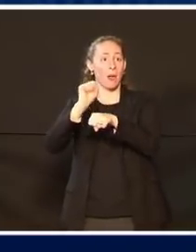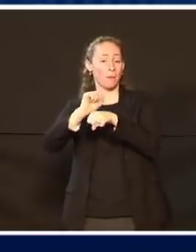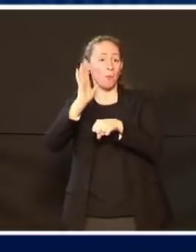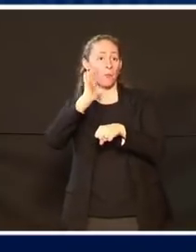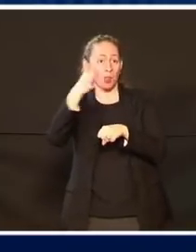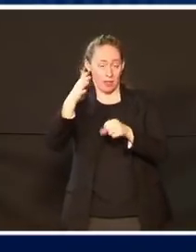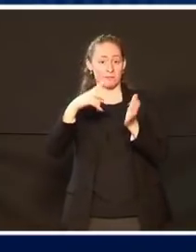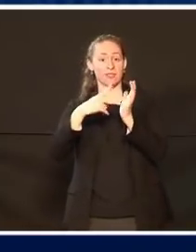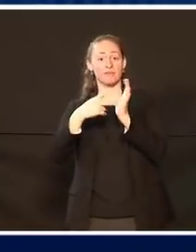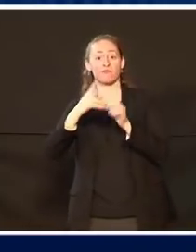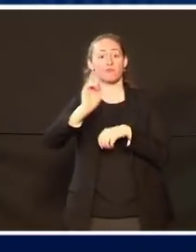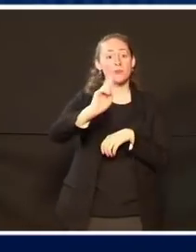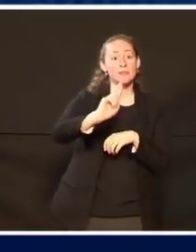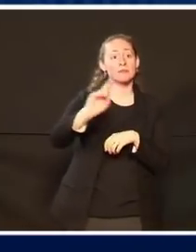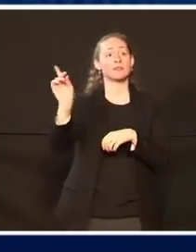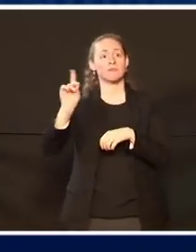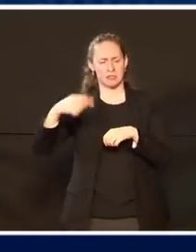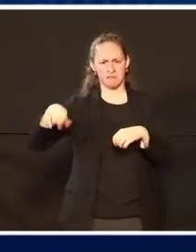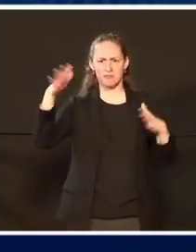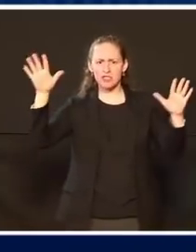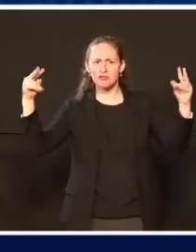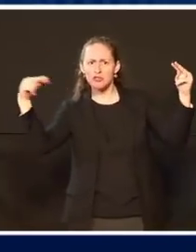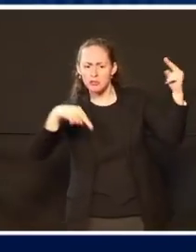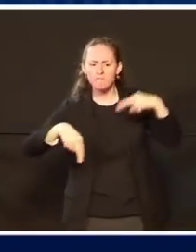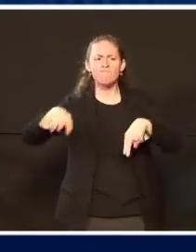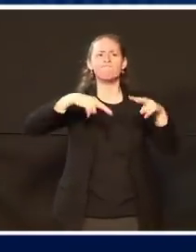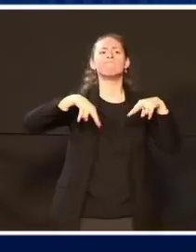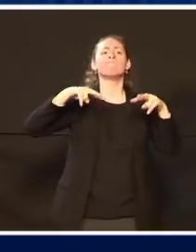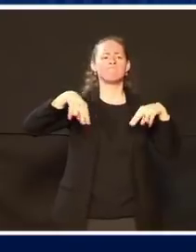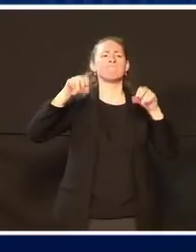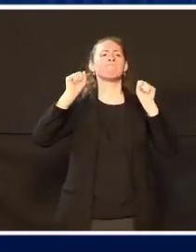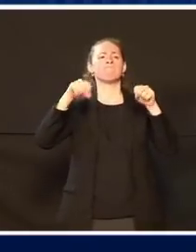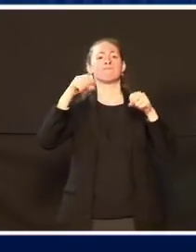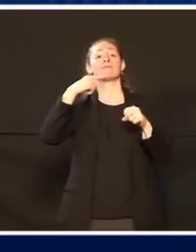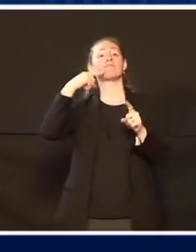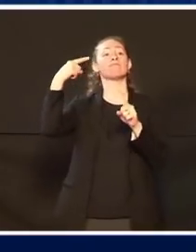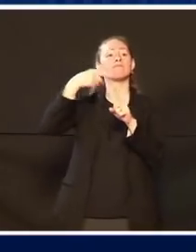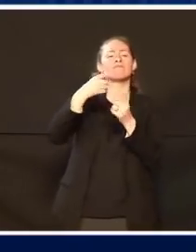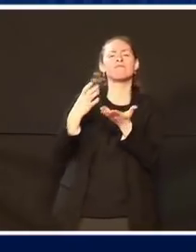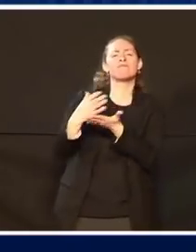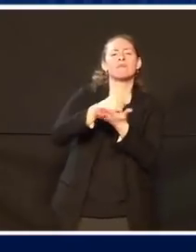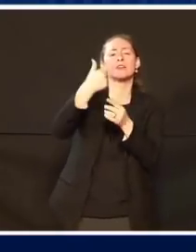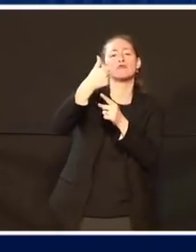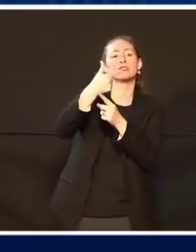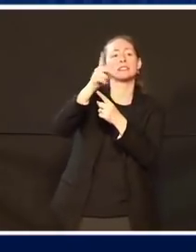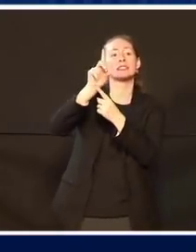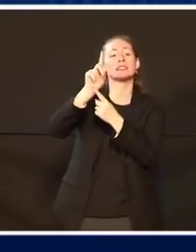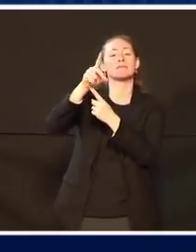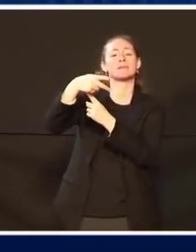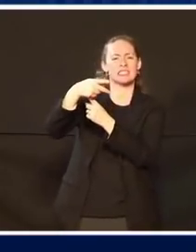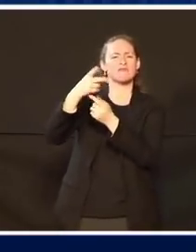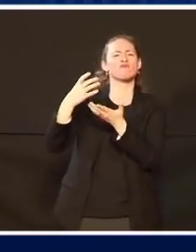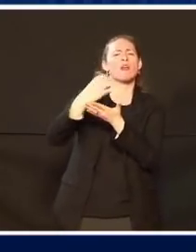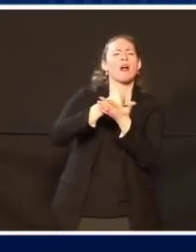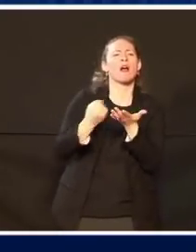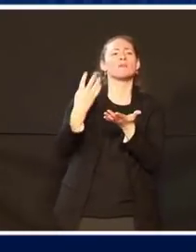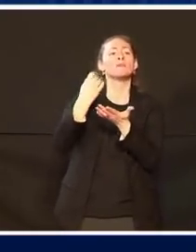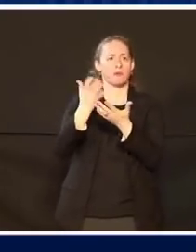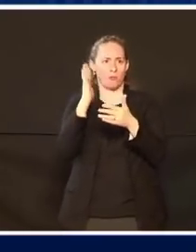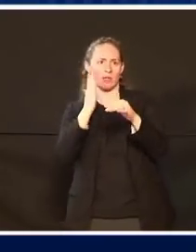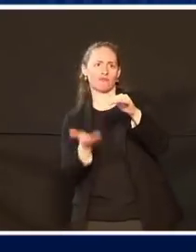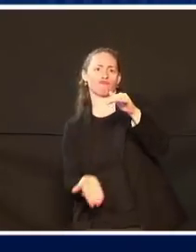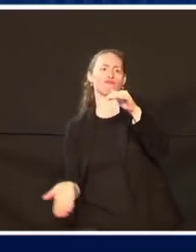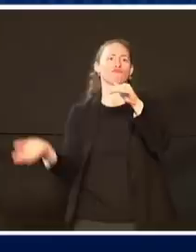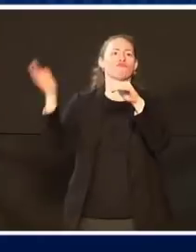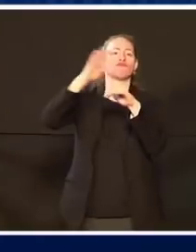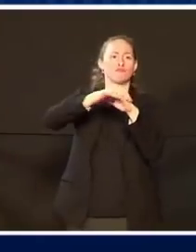Übrigens, das überparteiliche Brookings-Institut hat sich den Rettungsplan für Amerika angeschaut und sagte, dass